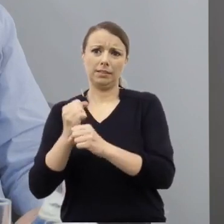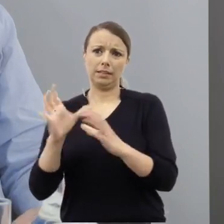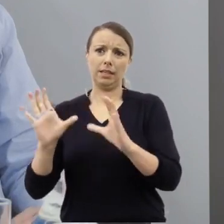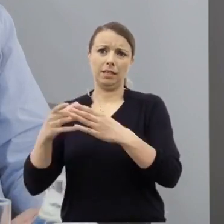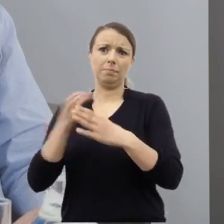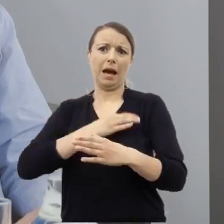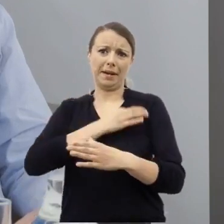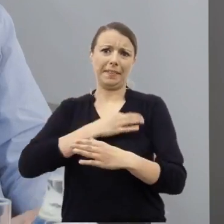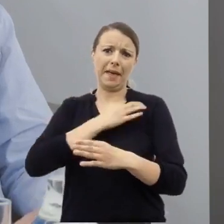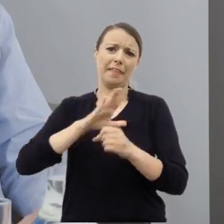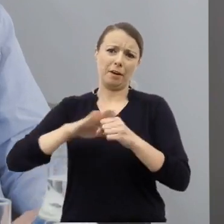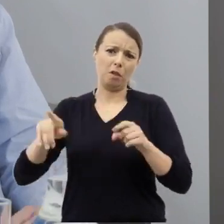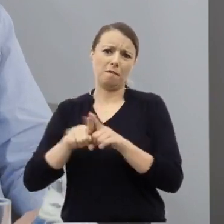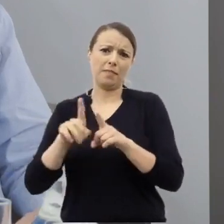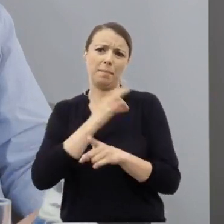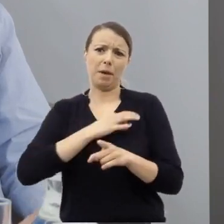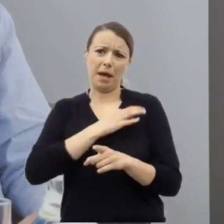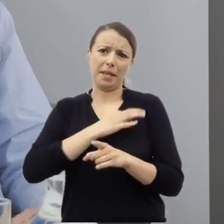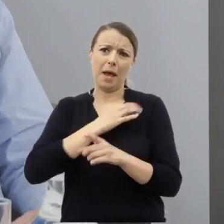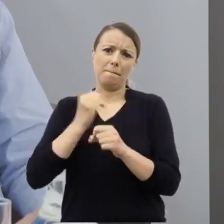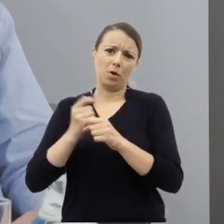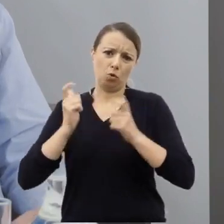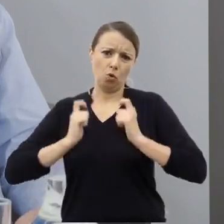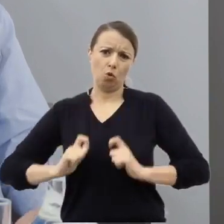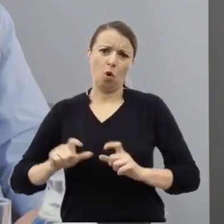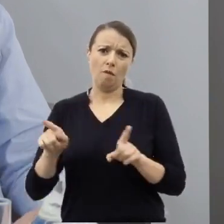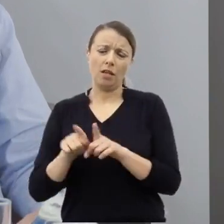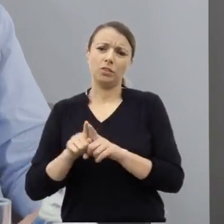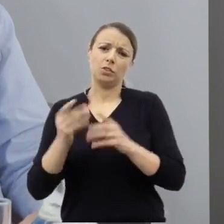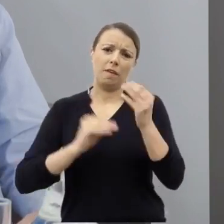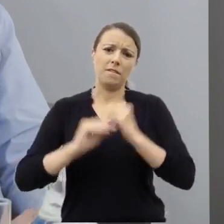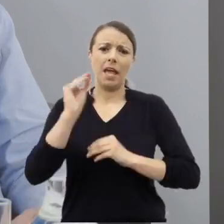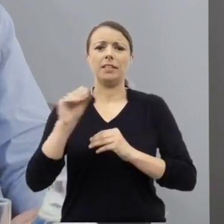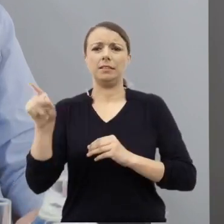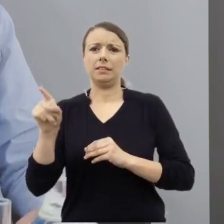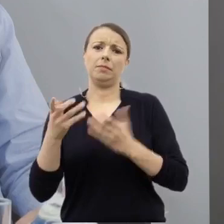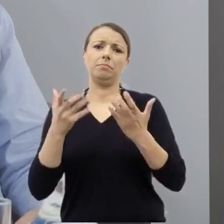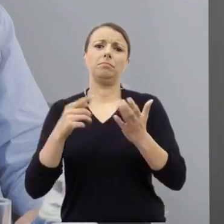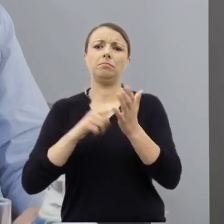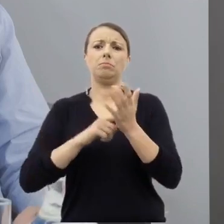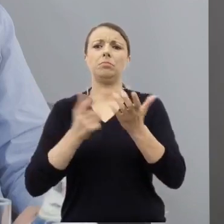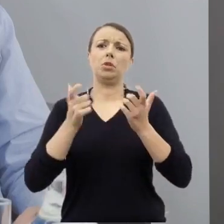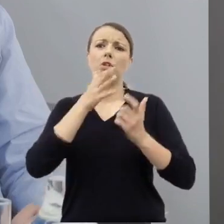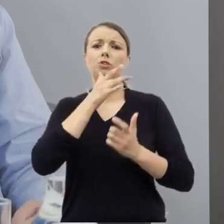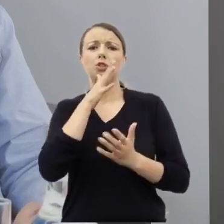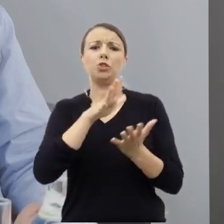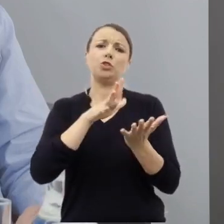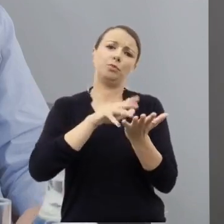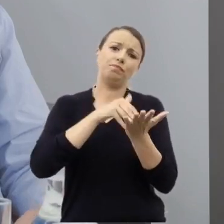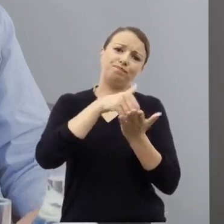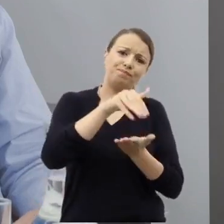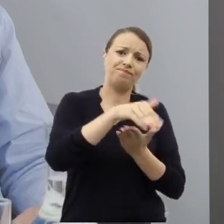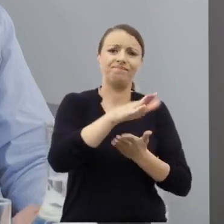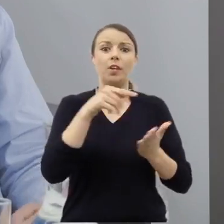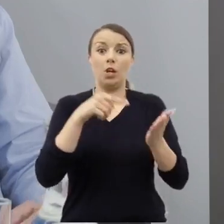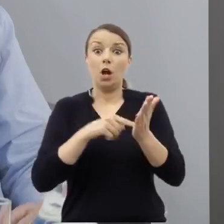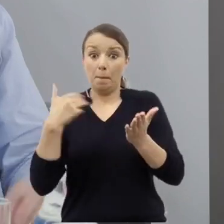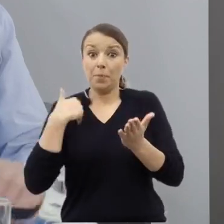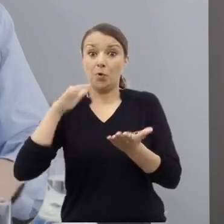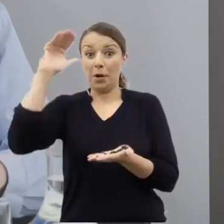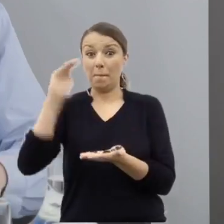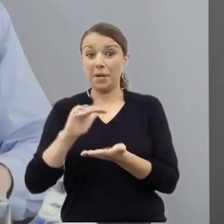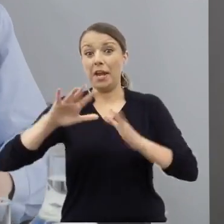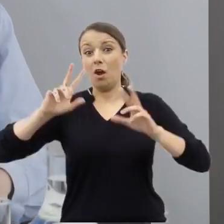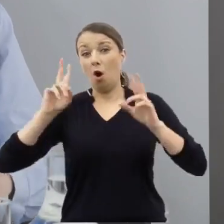usunięciem z Polski Żydów, mimo że przecież ta mniejszość została fizycznie zredukowana o 90%.